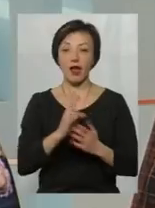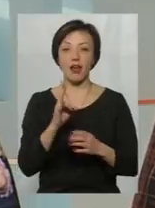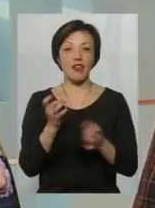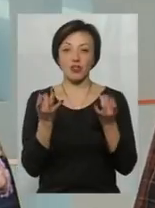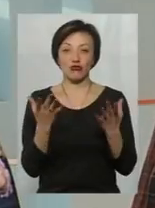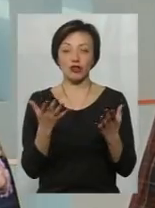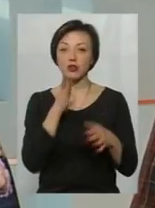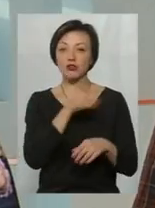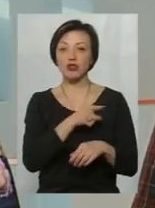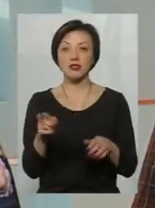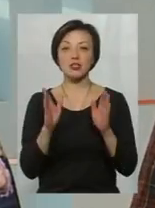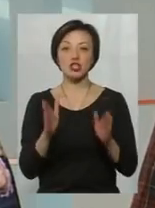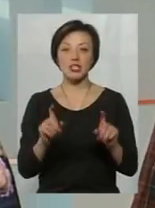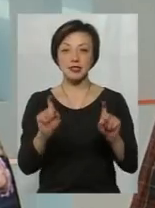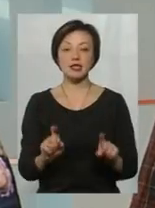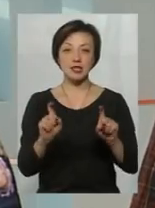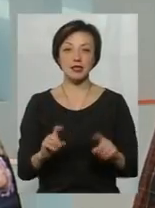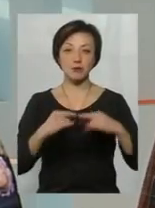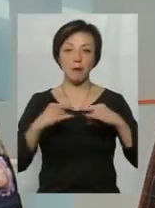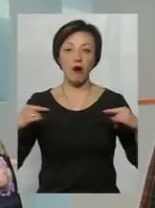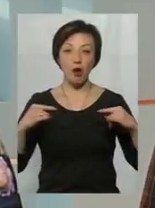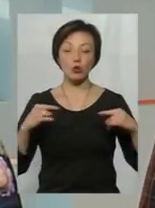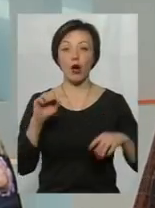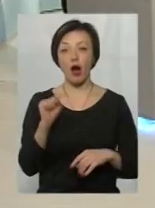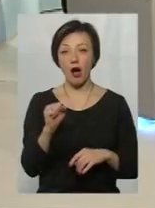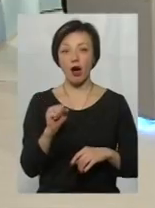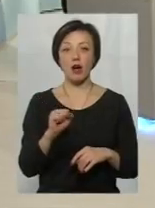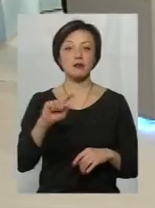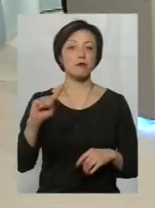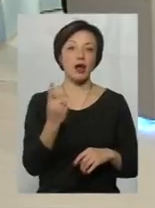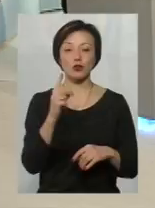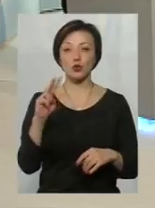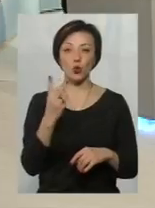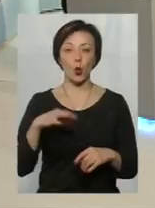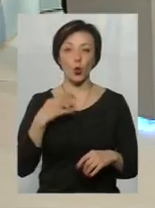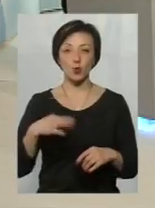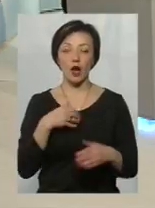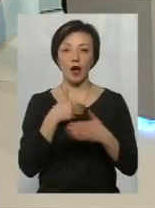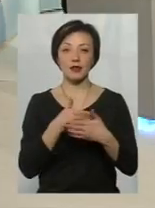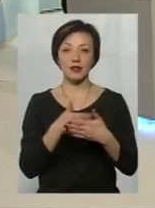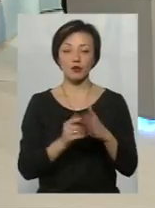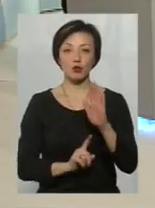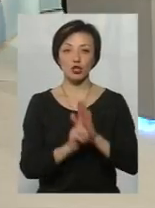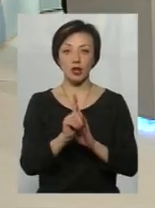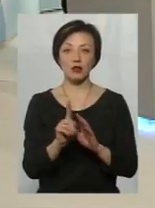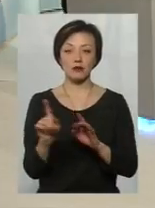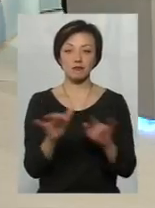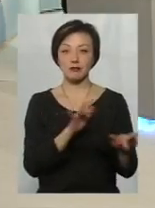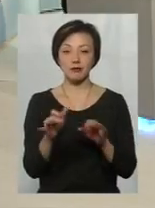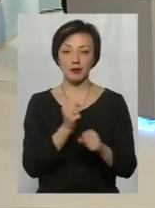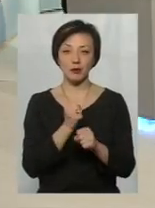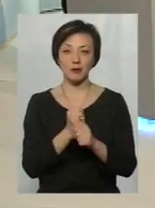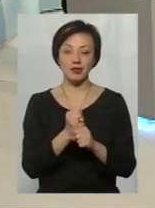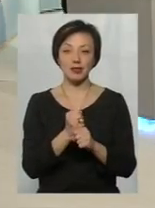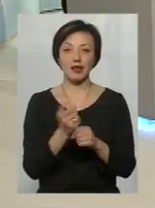часу лише за сидіння за партою, а з першого, максимум, з другого курсу активно починати щось робити. Активно